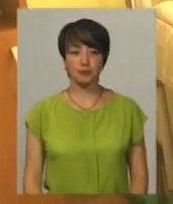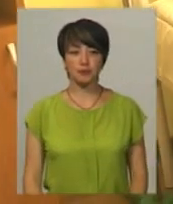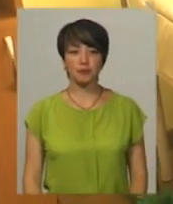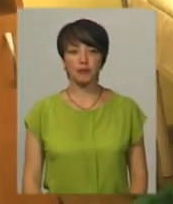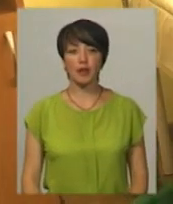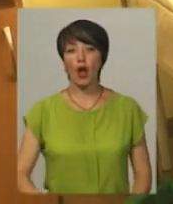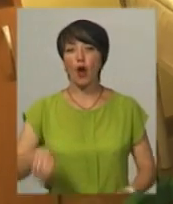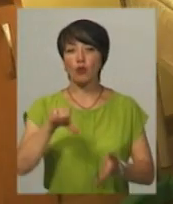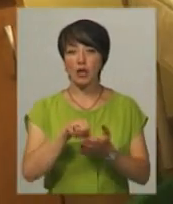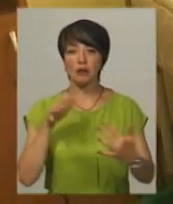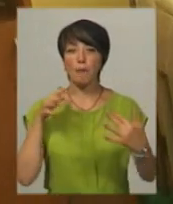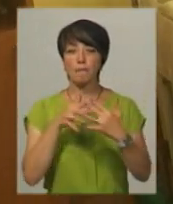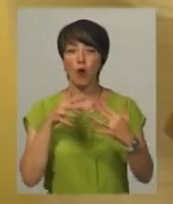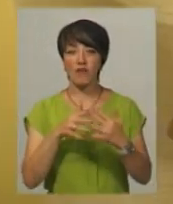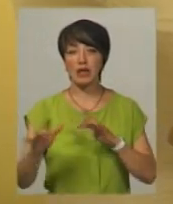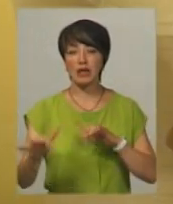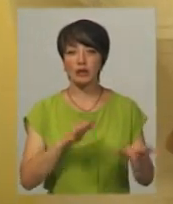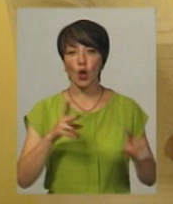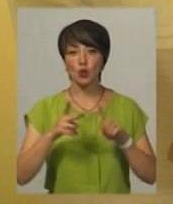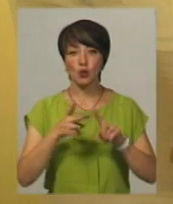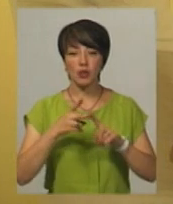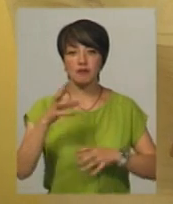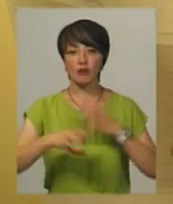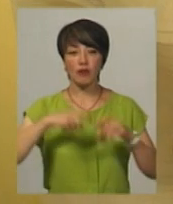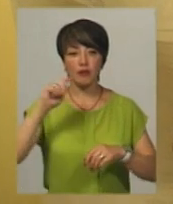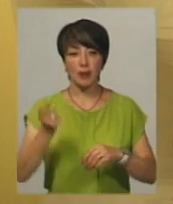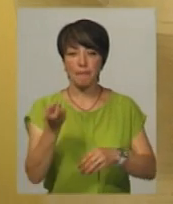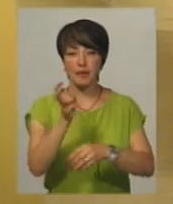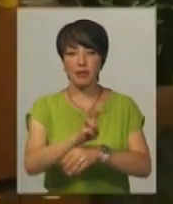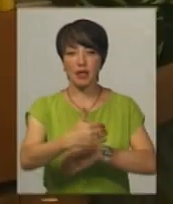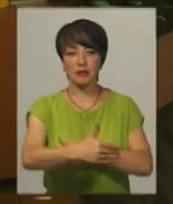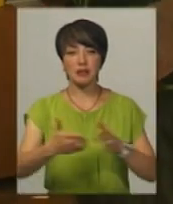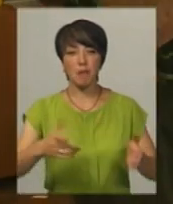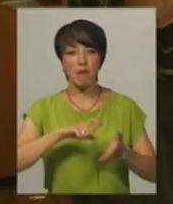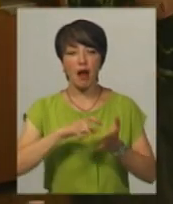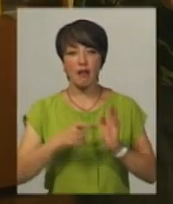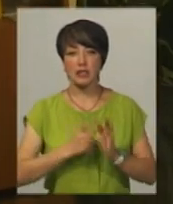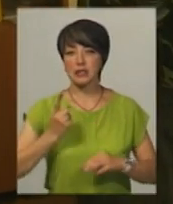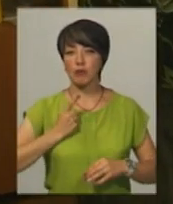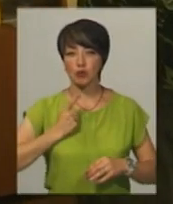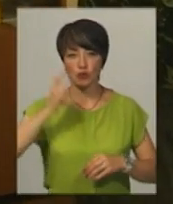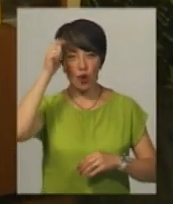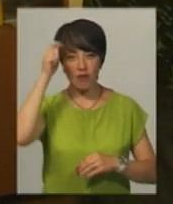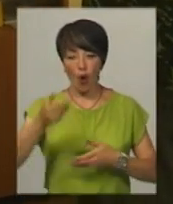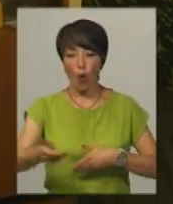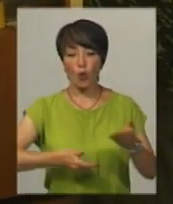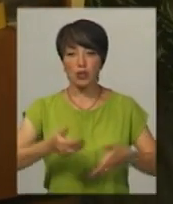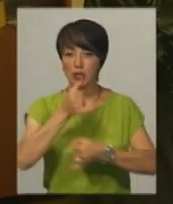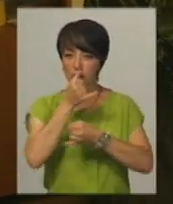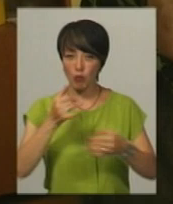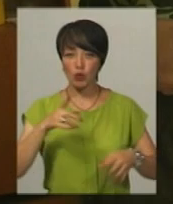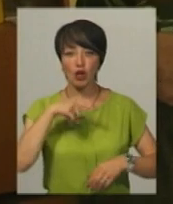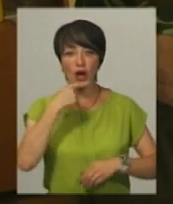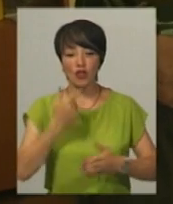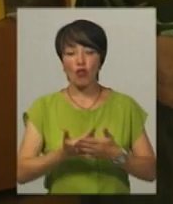До учасника бойових дій Другої світової вікенті Антоновича комісія прийшла зі скринькою у палату. Самотужки чоловік пересуватися не може. Каже, від